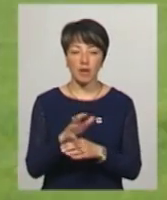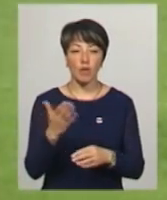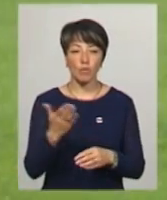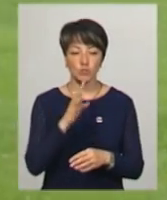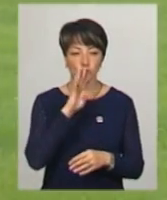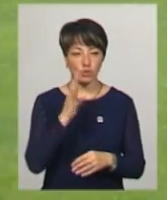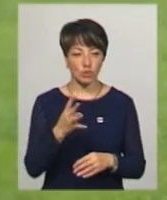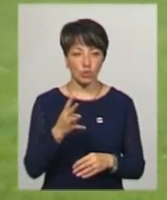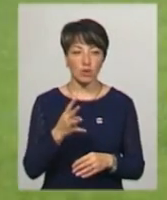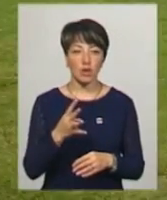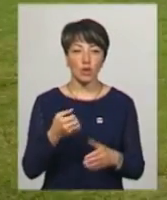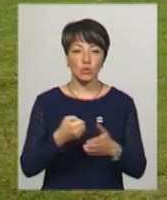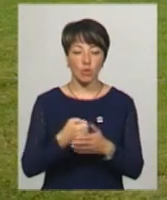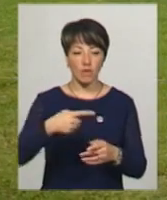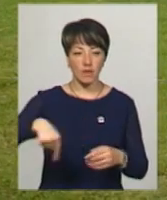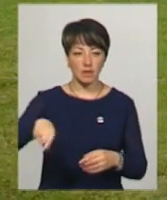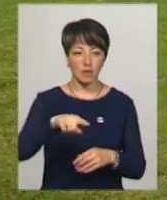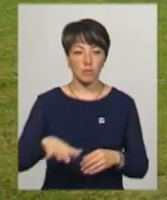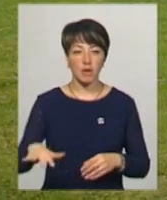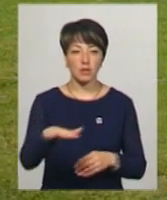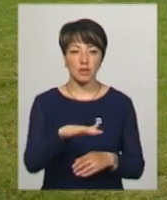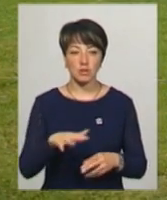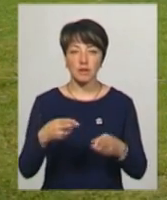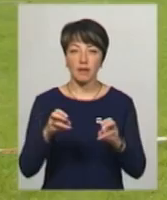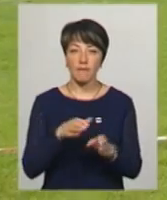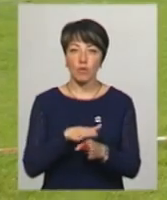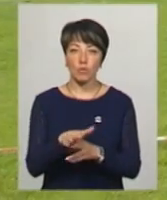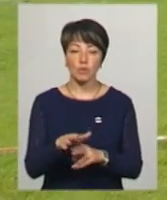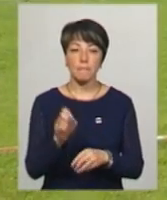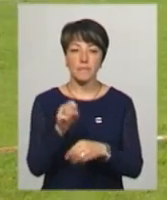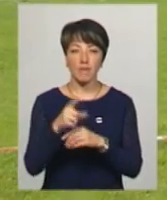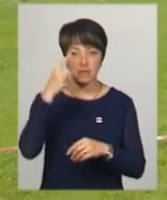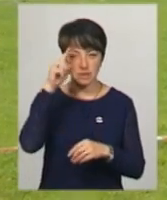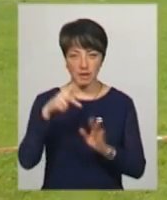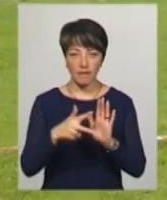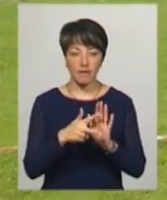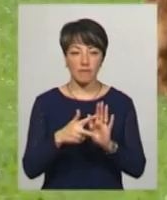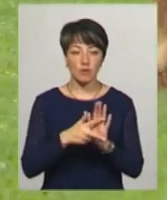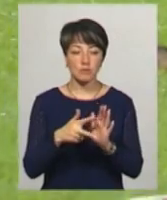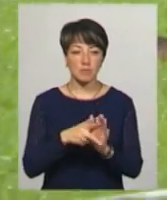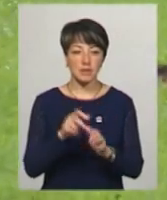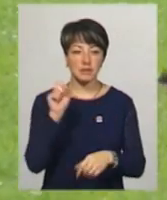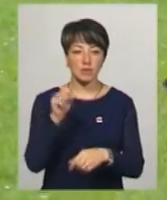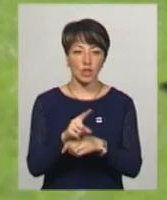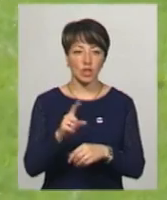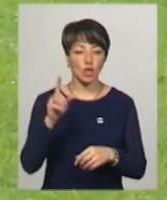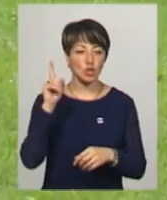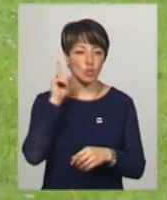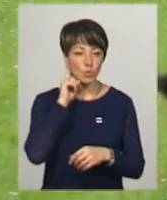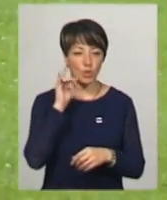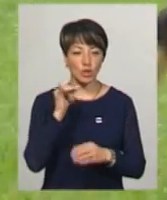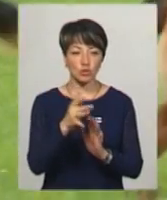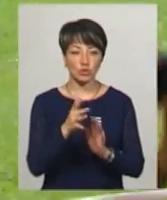якому 4 роки підходить до квадрату майданчика, де підопічний виконує прави на знання восьми команд, на слух і жести. Після